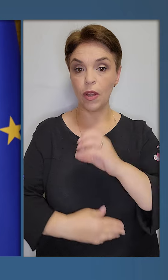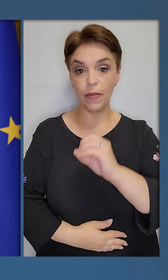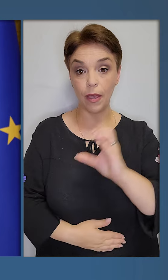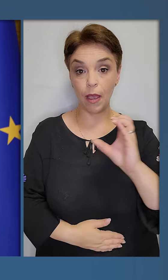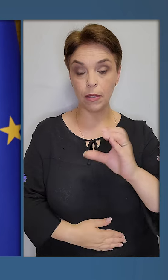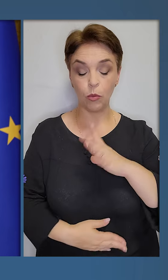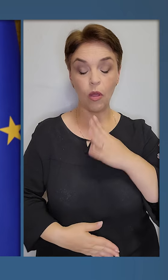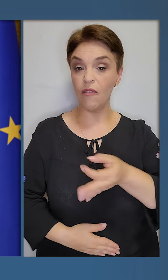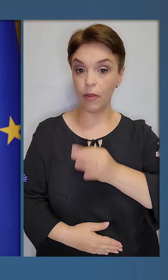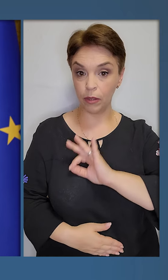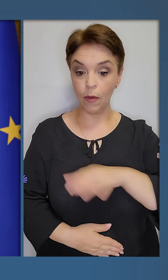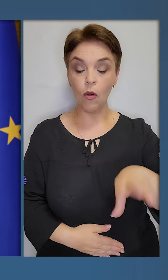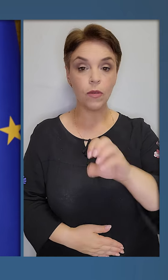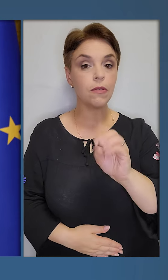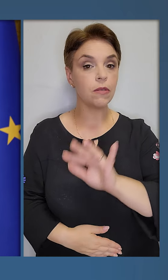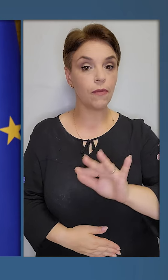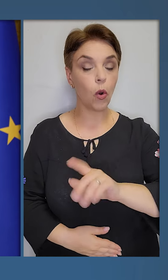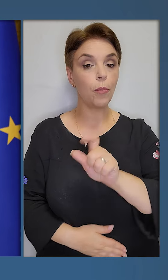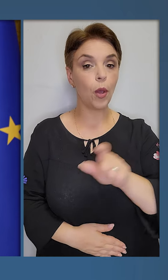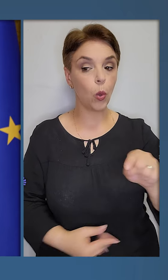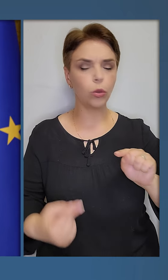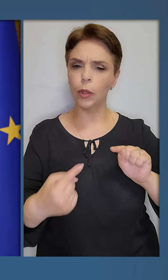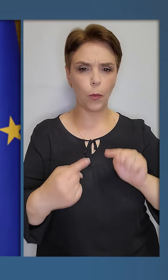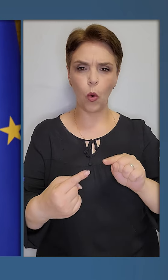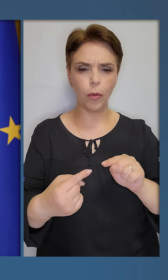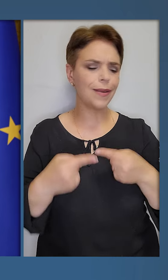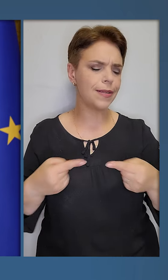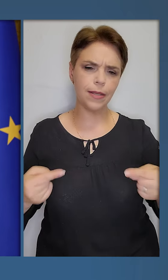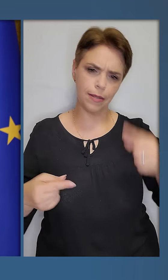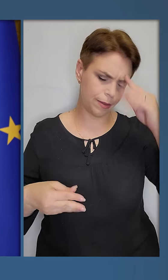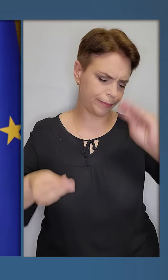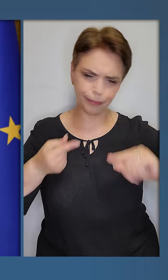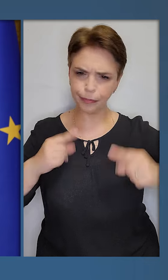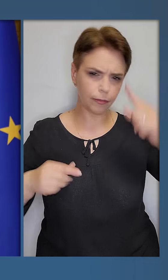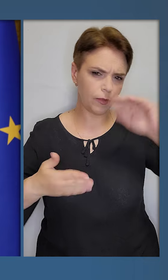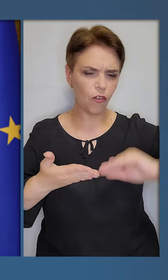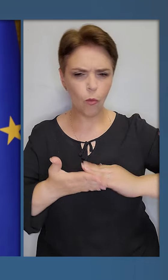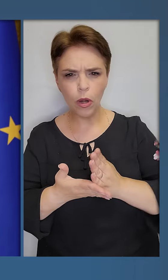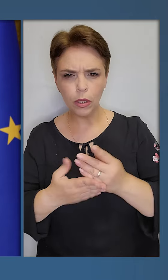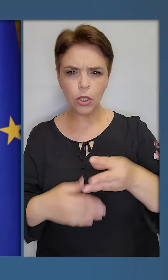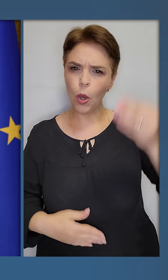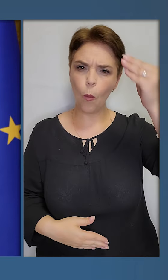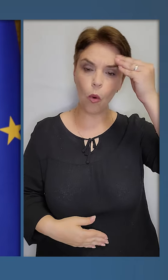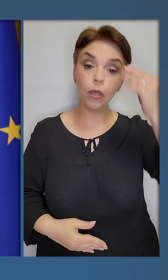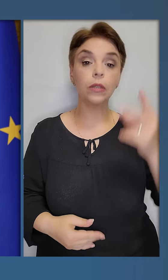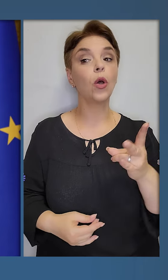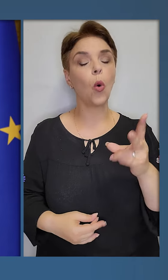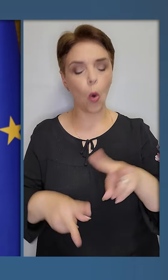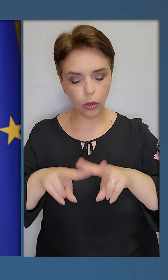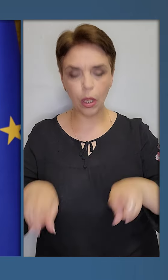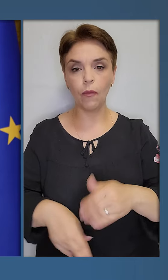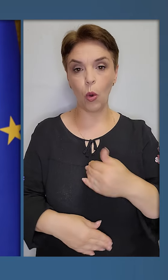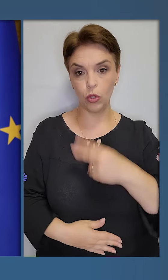ЄС було ефективним. В усій Європі люди, попри різні розбіжності в політичних поглядах, однак ви